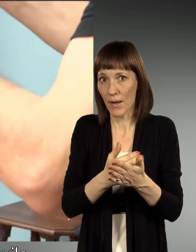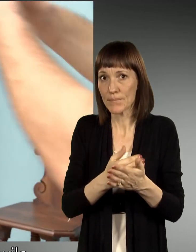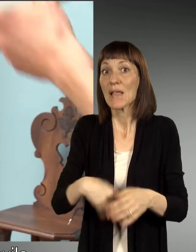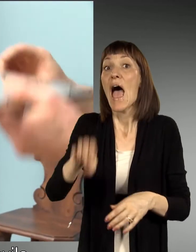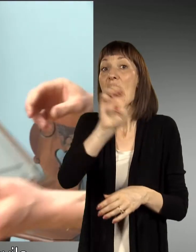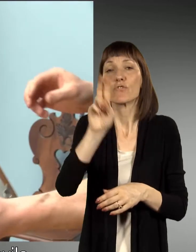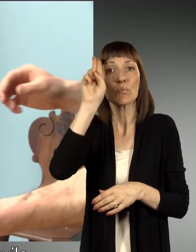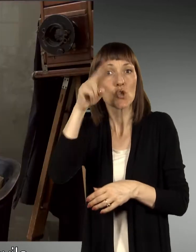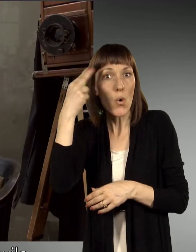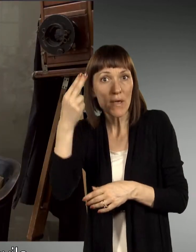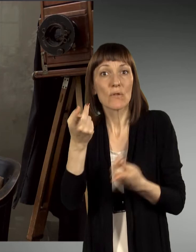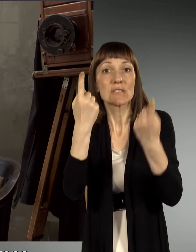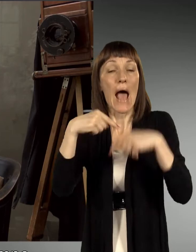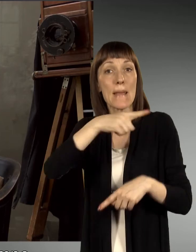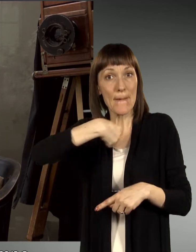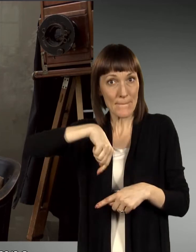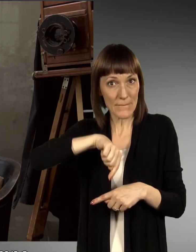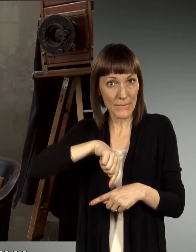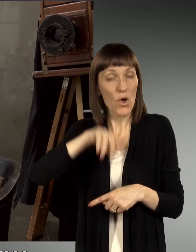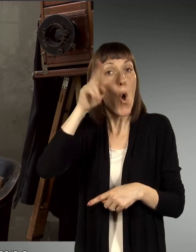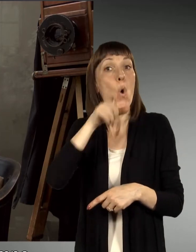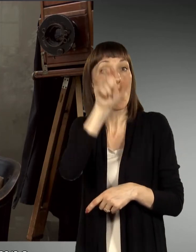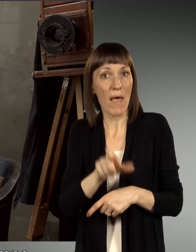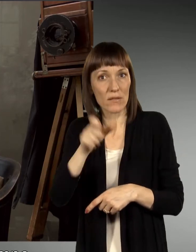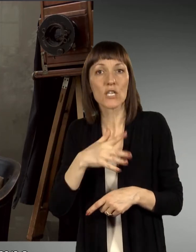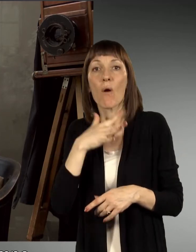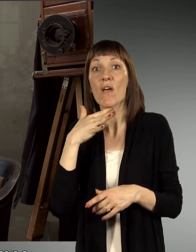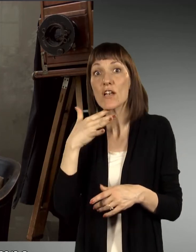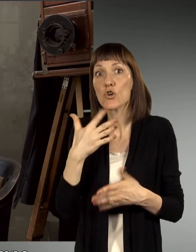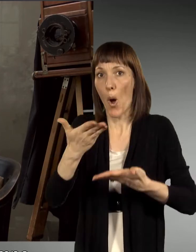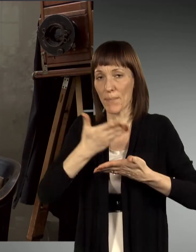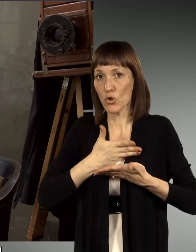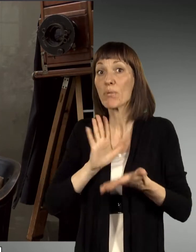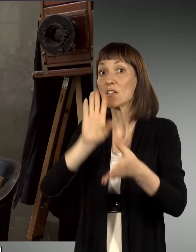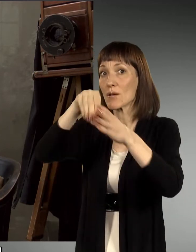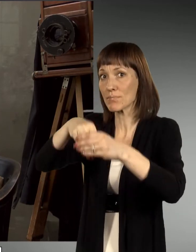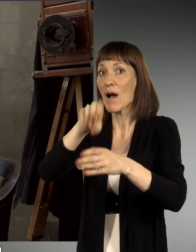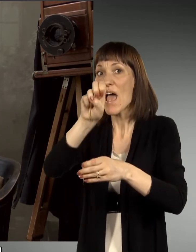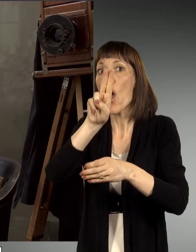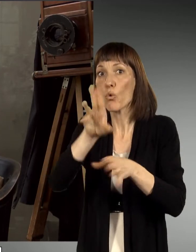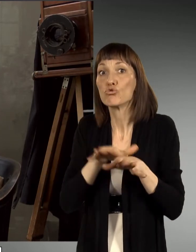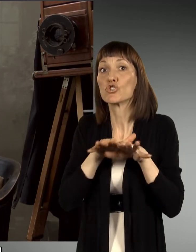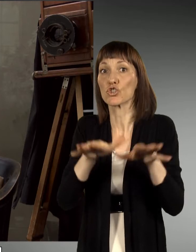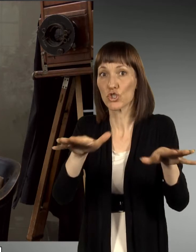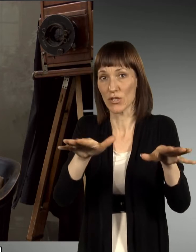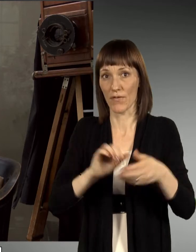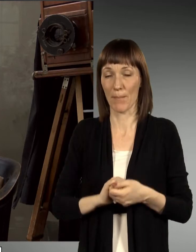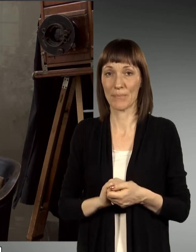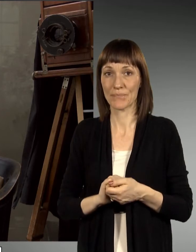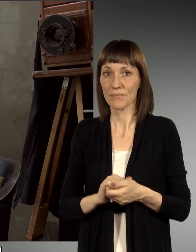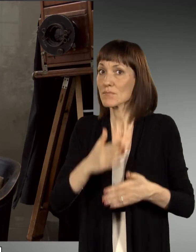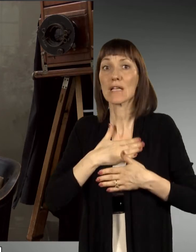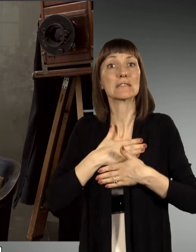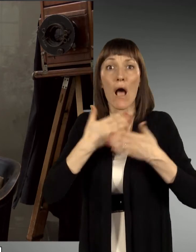Evropska umetnost ali pa evropski umetniki smo ogromno predobili z članstvom, mislim, z razširjenim EU, z evropsko